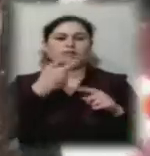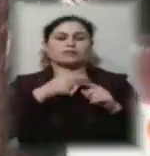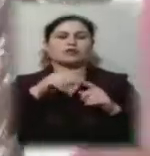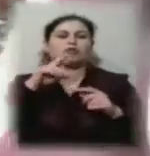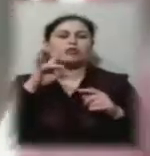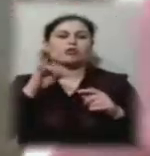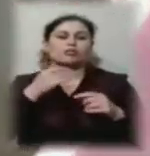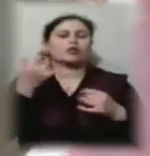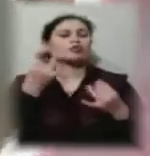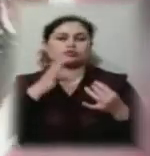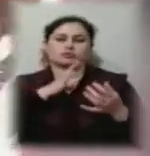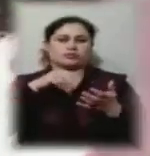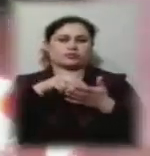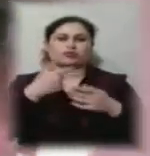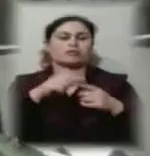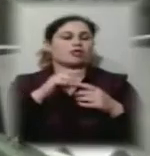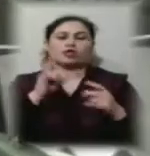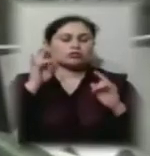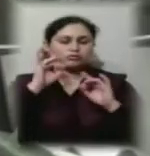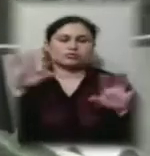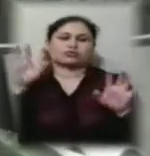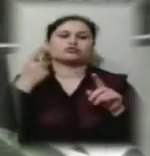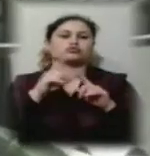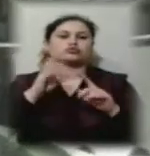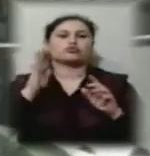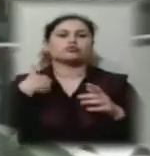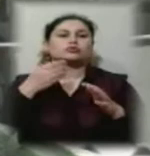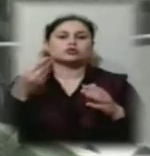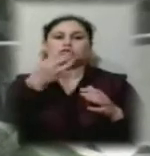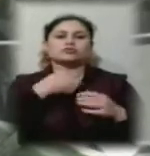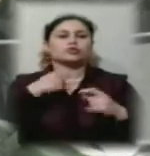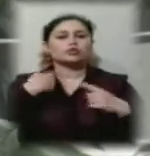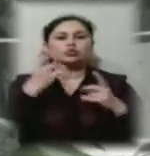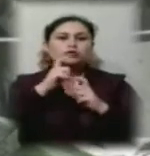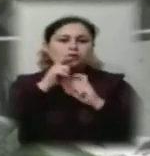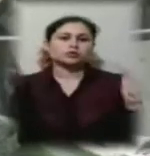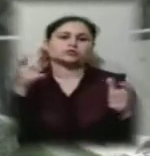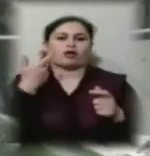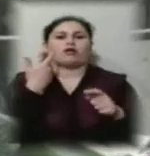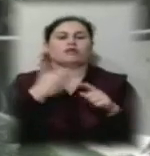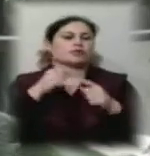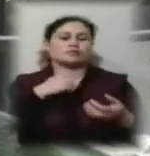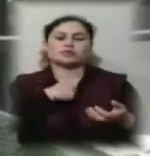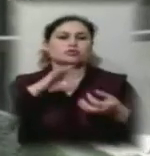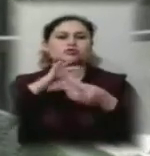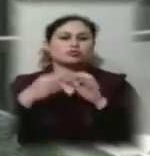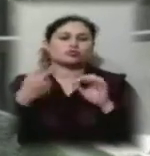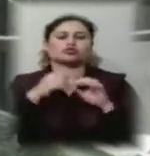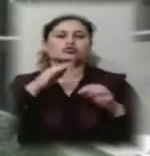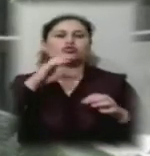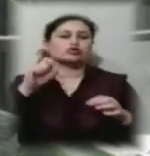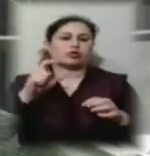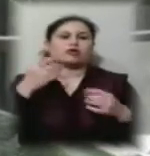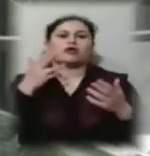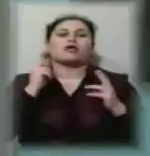цікаво. Несподівано було, що нас змусять кричати. Для мене це було найскладніше. Передати крив жаху – це вже не так